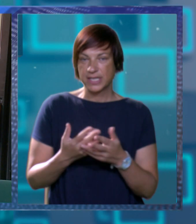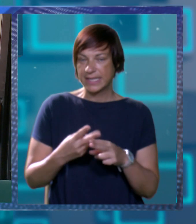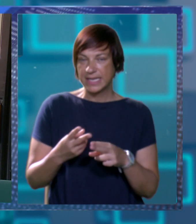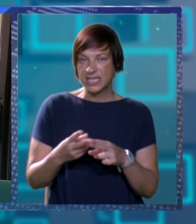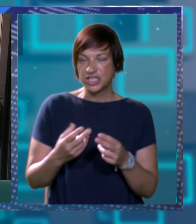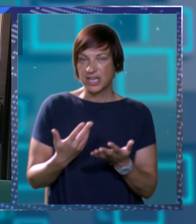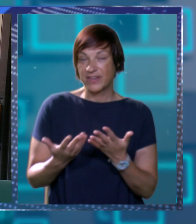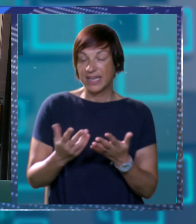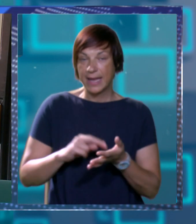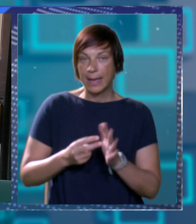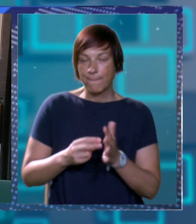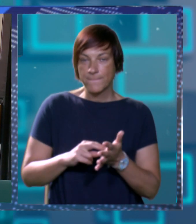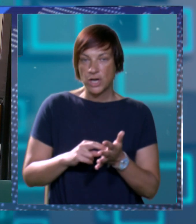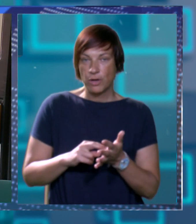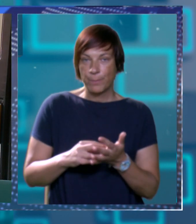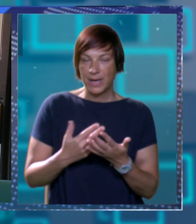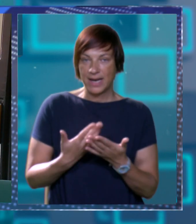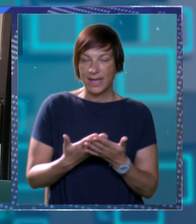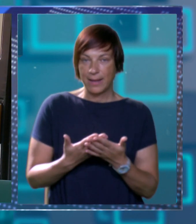rješavanje nekih problema